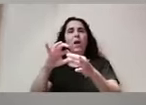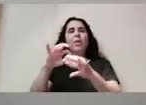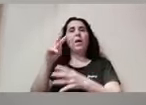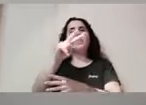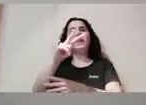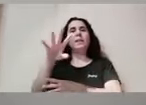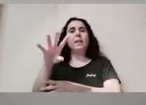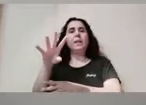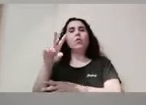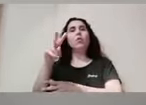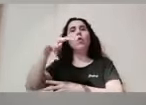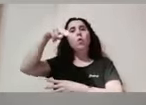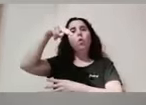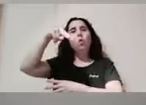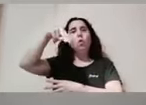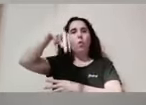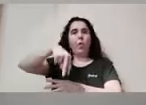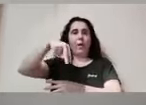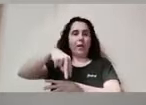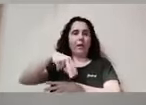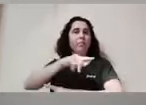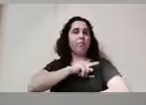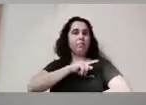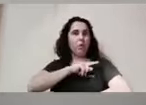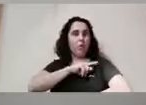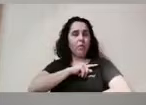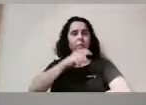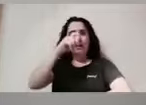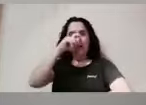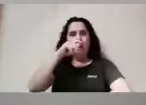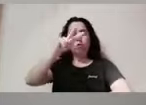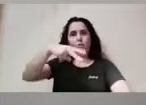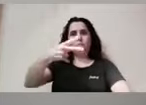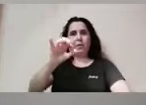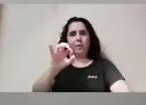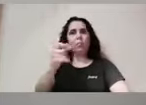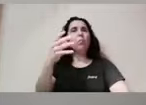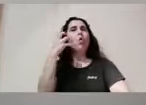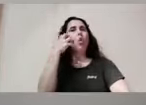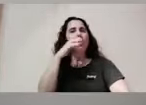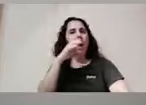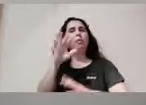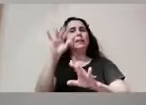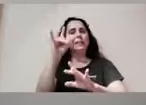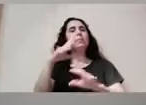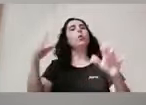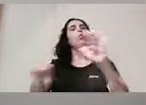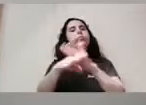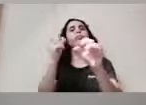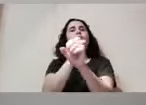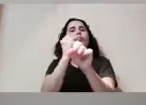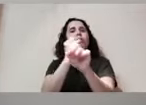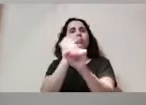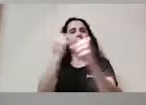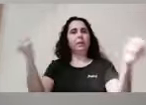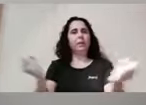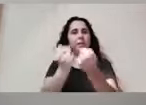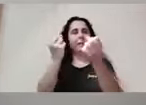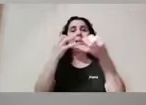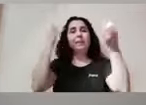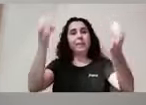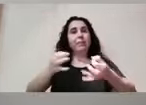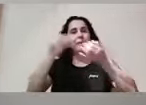un poc any atípic, però no deixem de treballar, no deixem de realitzar diferents actes. Sempre